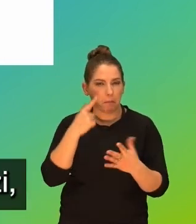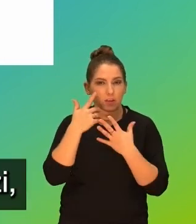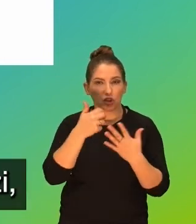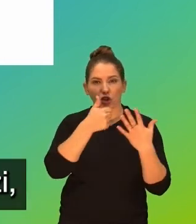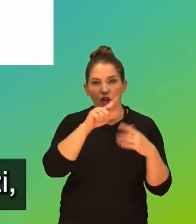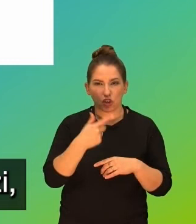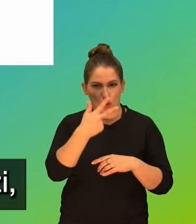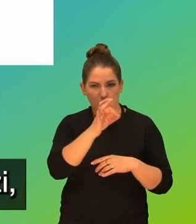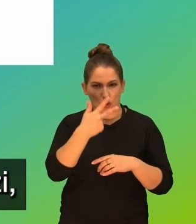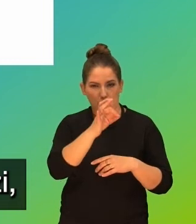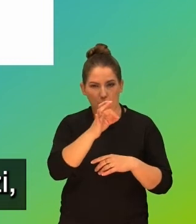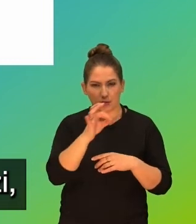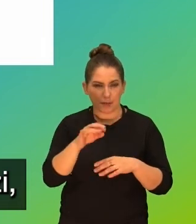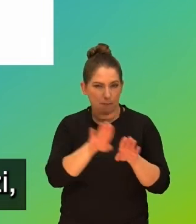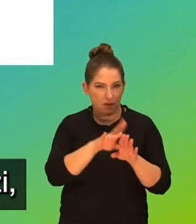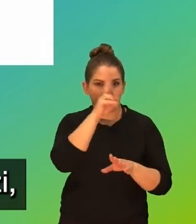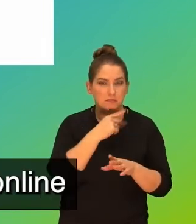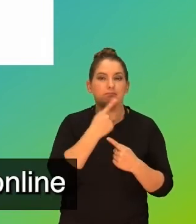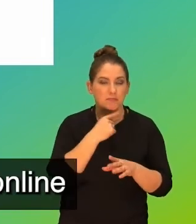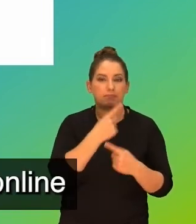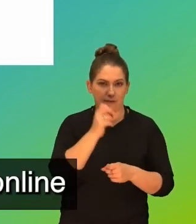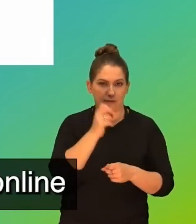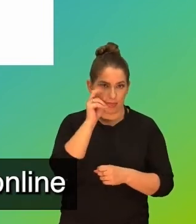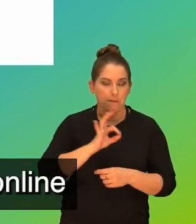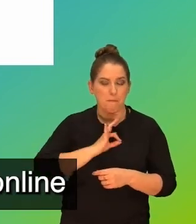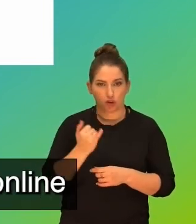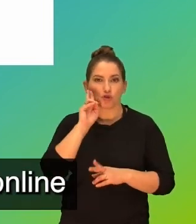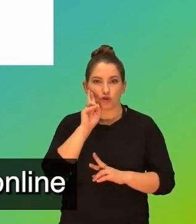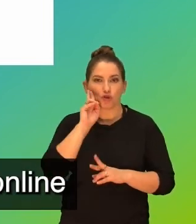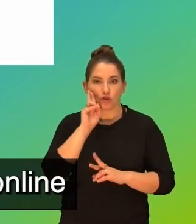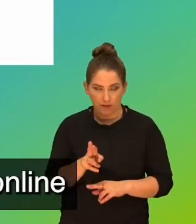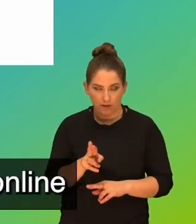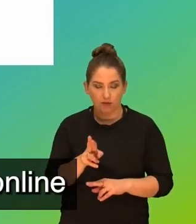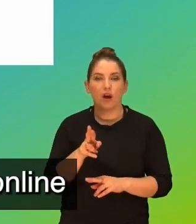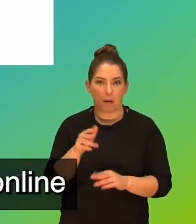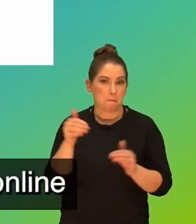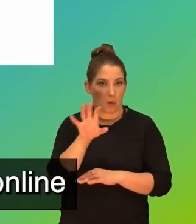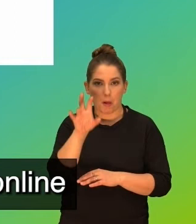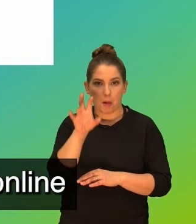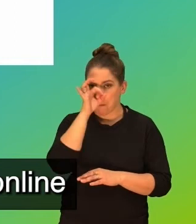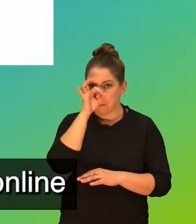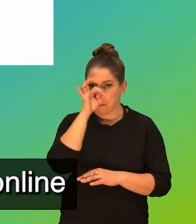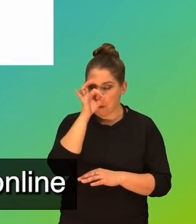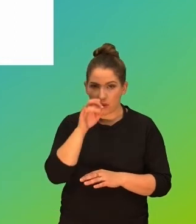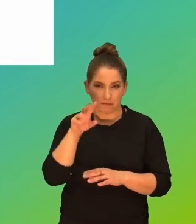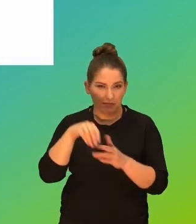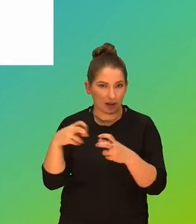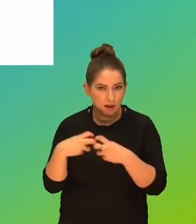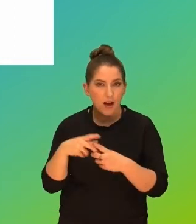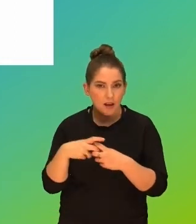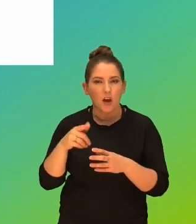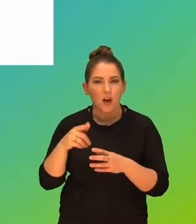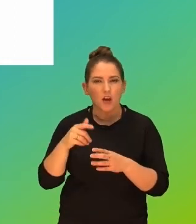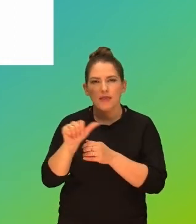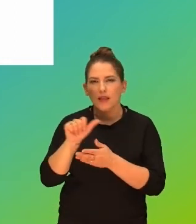6,3% w szkole podstawowej rodziców twierdzi, że tak, moje dziecko rzeczywiście może oglądać pornografię online i